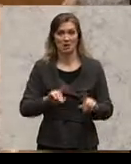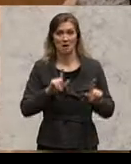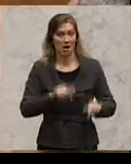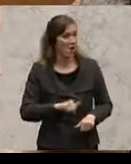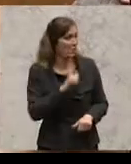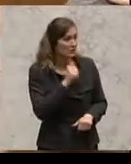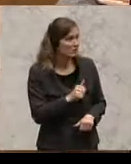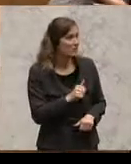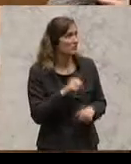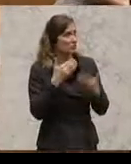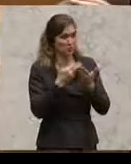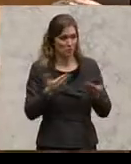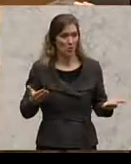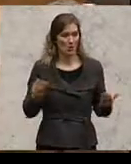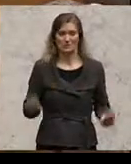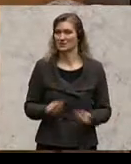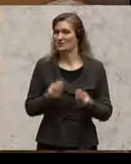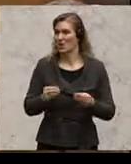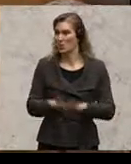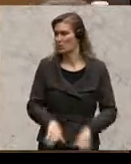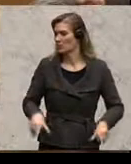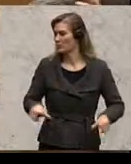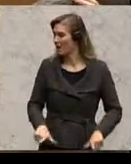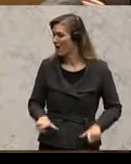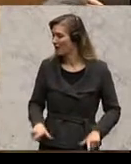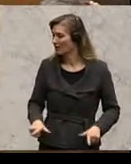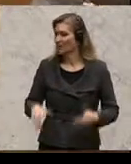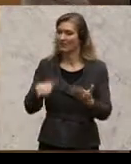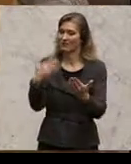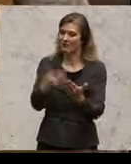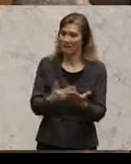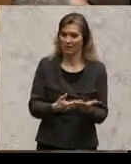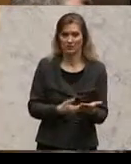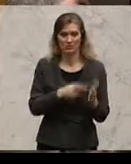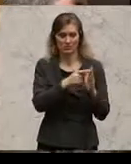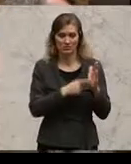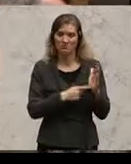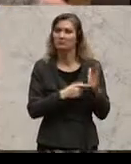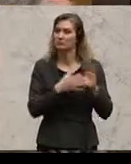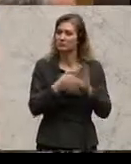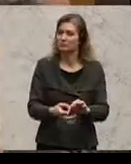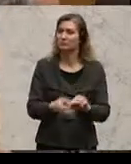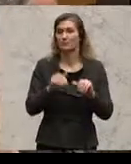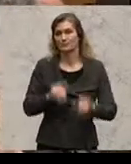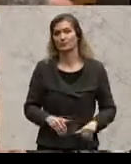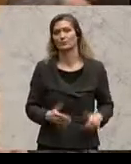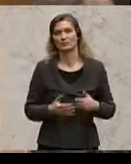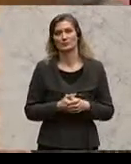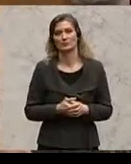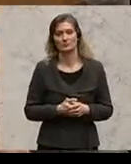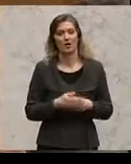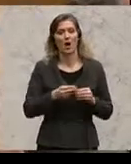die eigentlich grundlegende Faktoren wären, mit denen man sich so in seiner ausgelagerten Gesellschaft